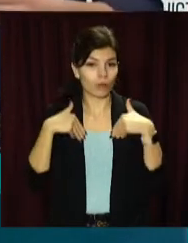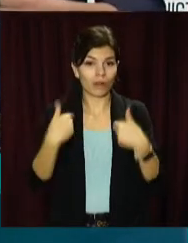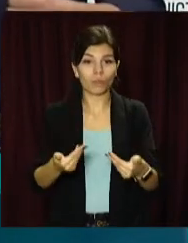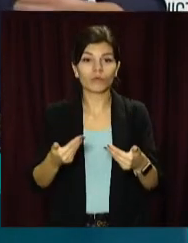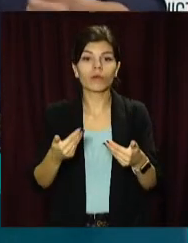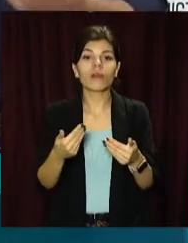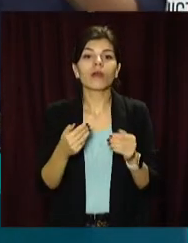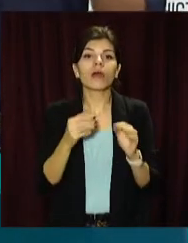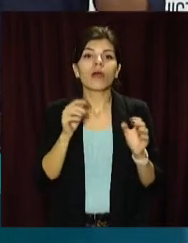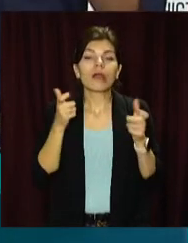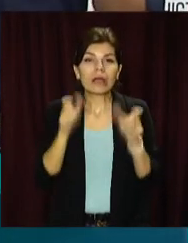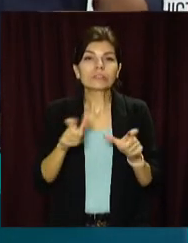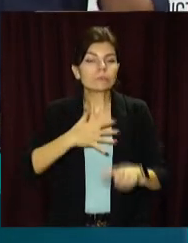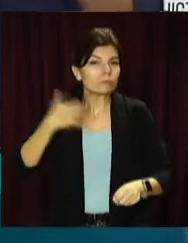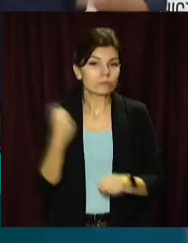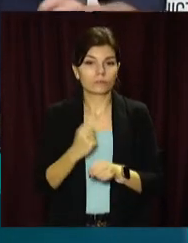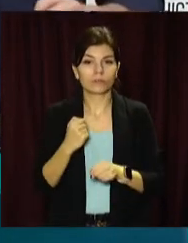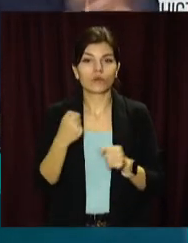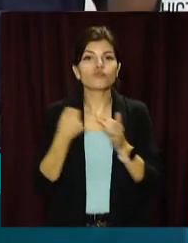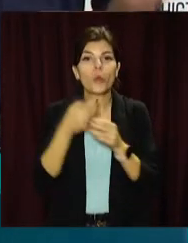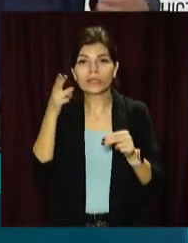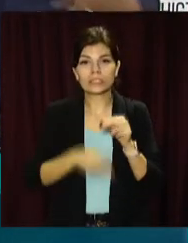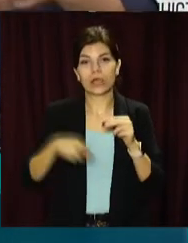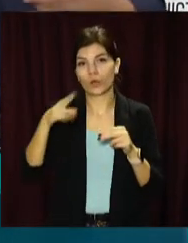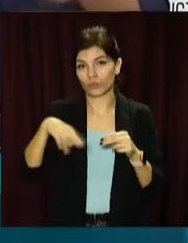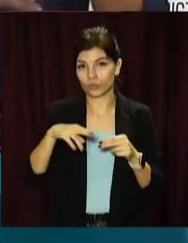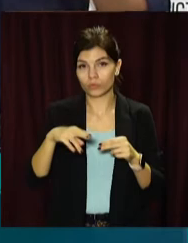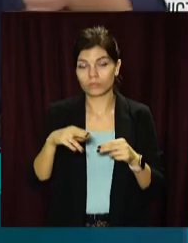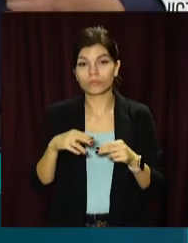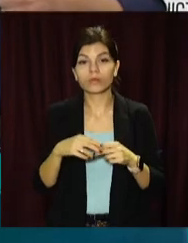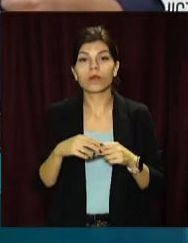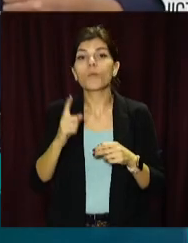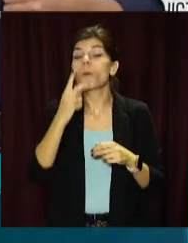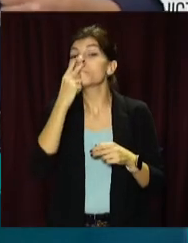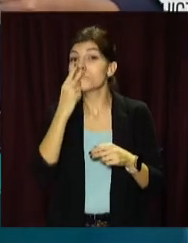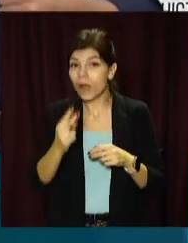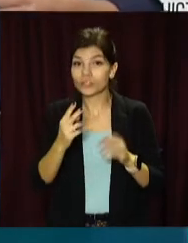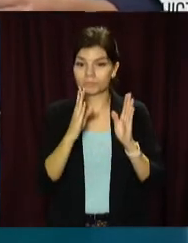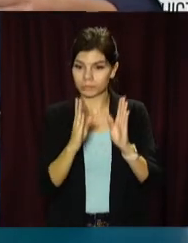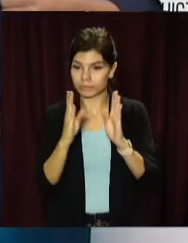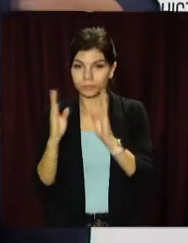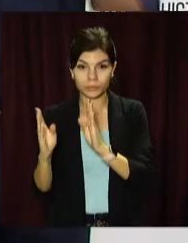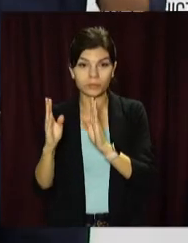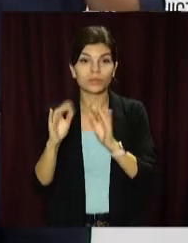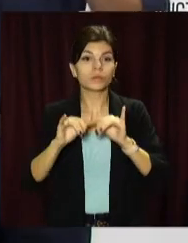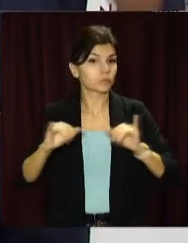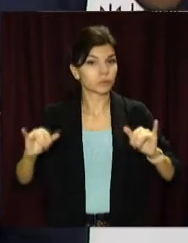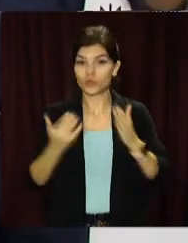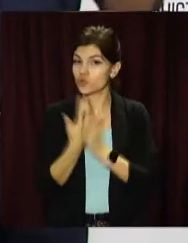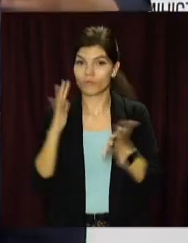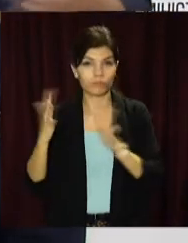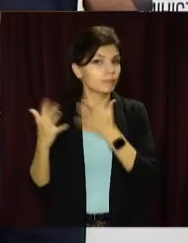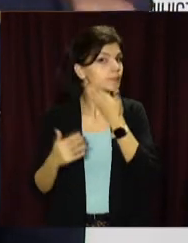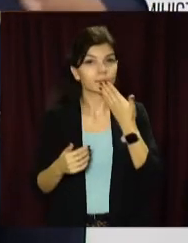рекомендувати вводити жорсткий карантин до кінця грудня. Адже бачимо стабільний приріст нових